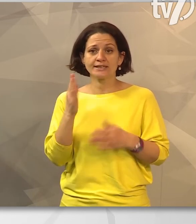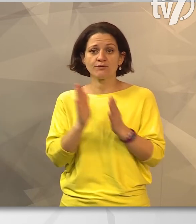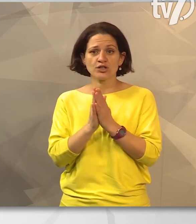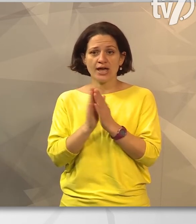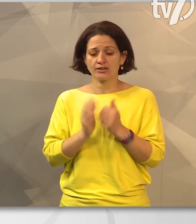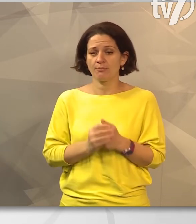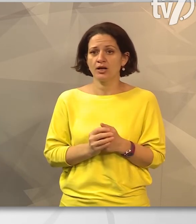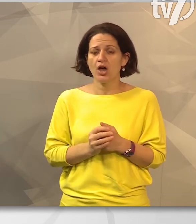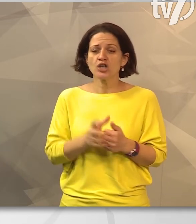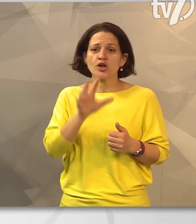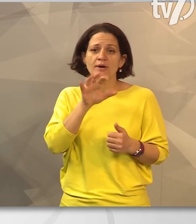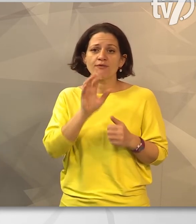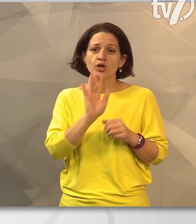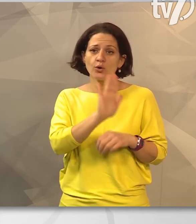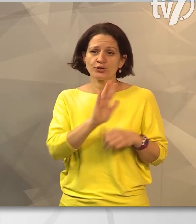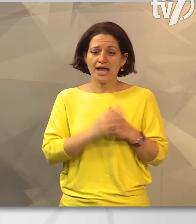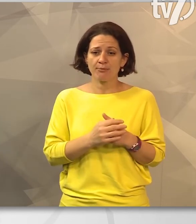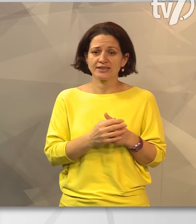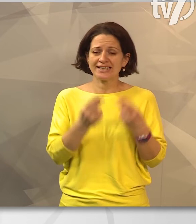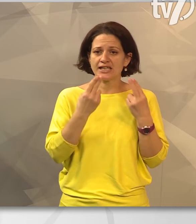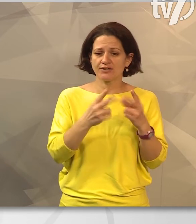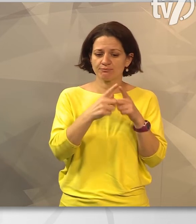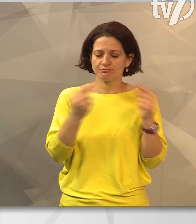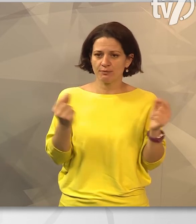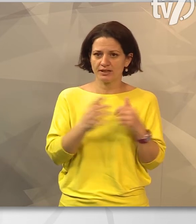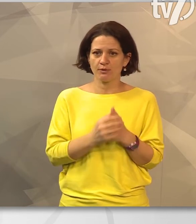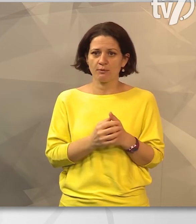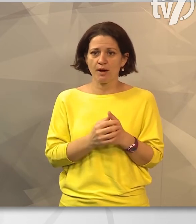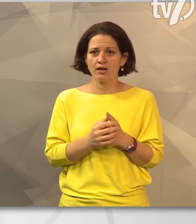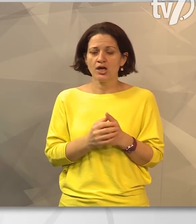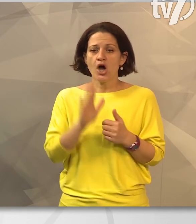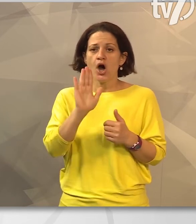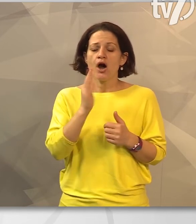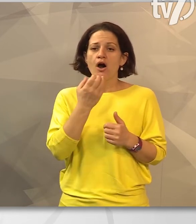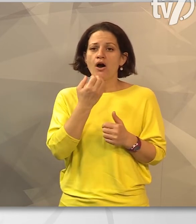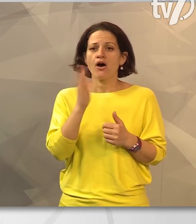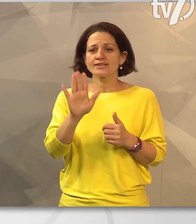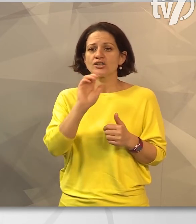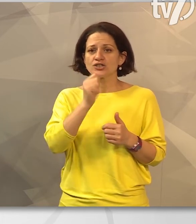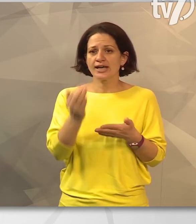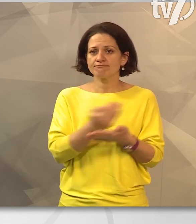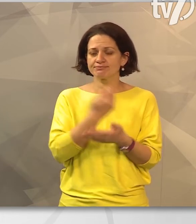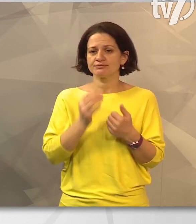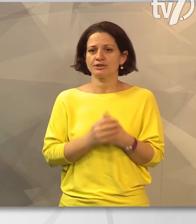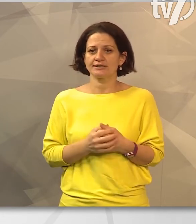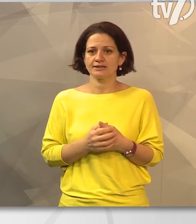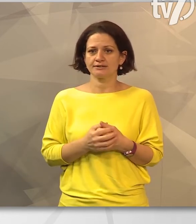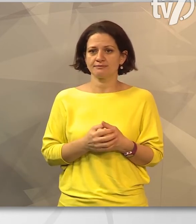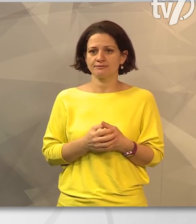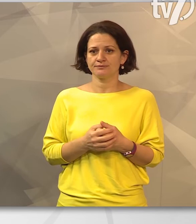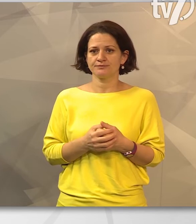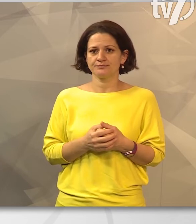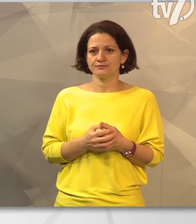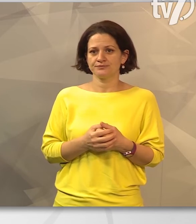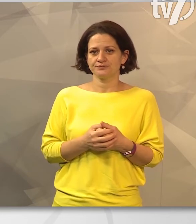vasárnap. A csabai farkasok otthonában érvényesült a papírforma, és hazai sikerszületett az első pajtakupán.